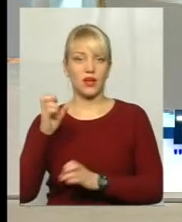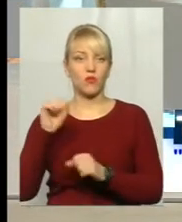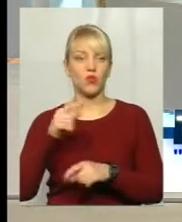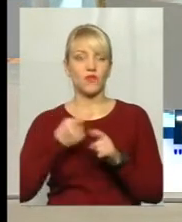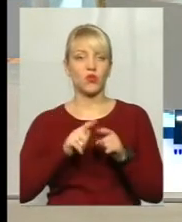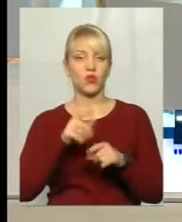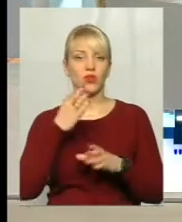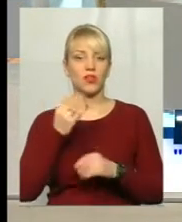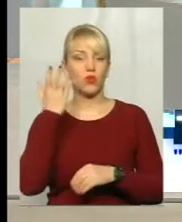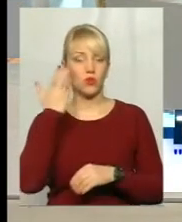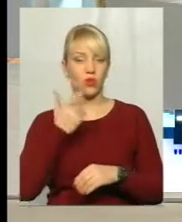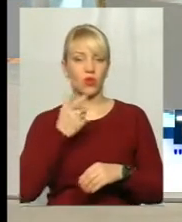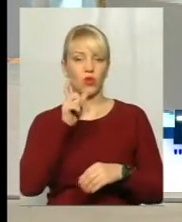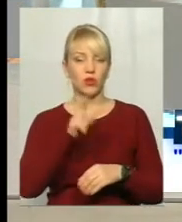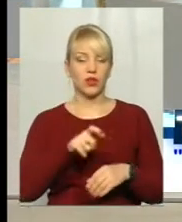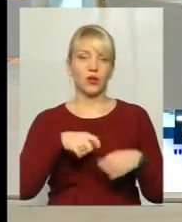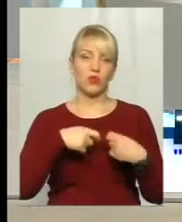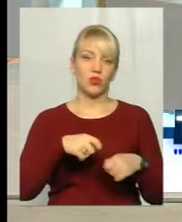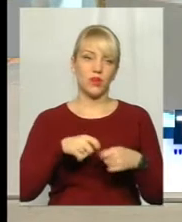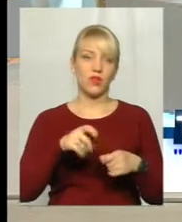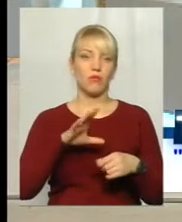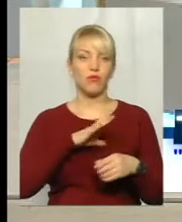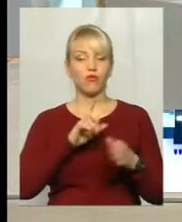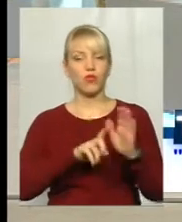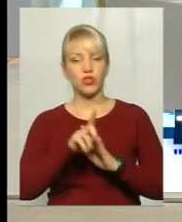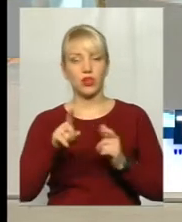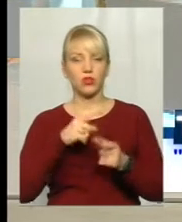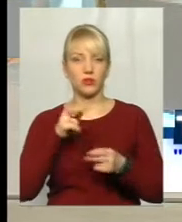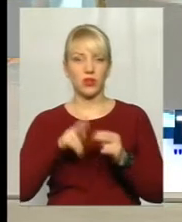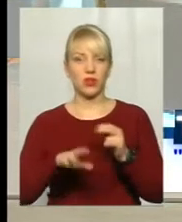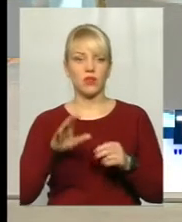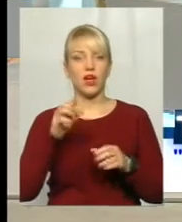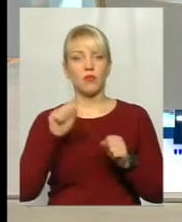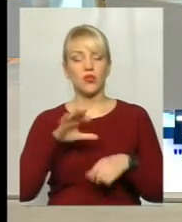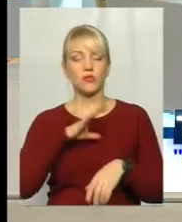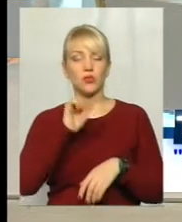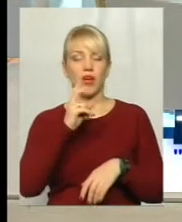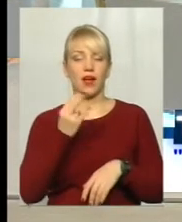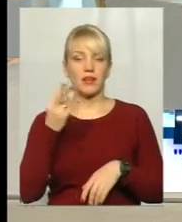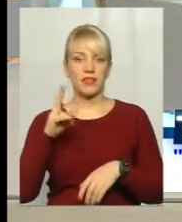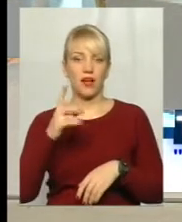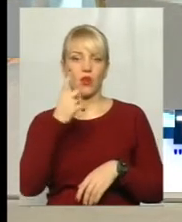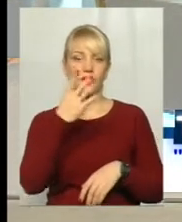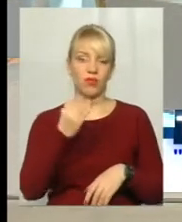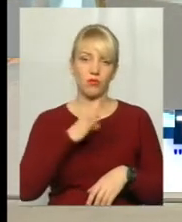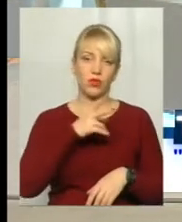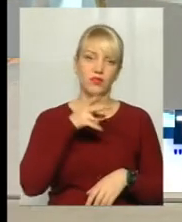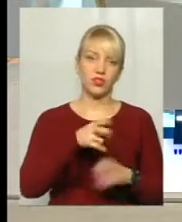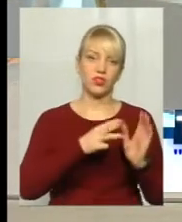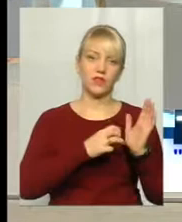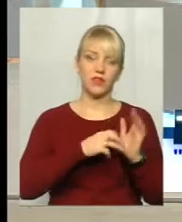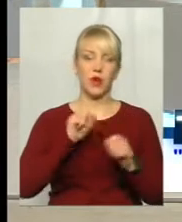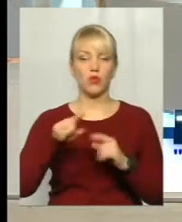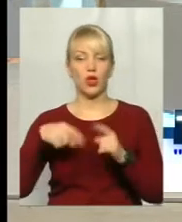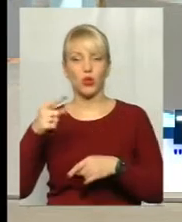людина придбавала, був початок чи закінчення цієї акції, або один день була ця акція, 2800. На другий день, може, вони